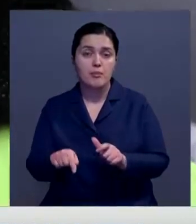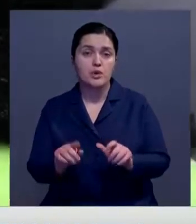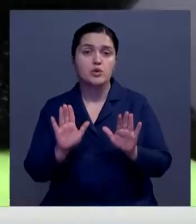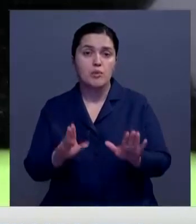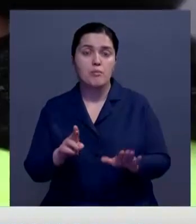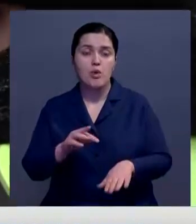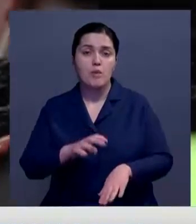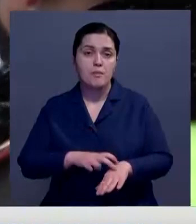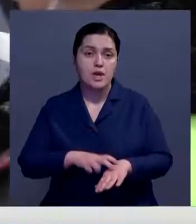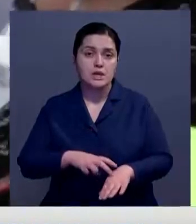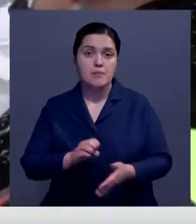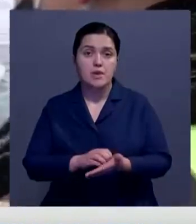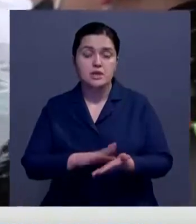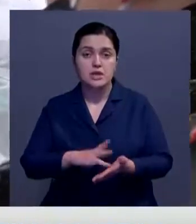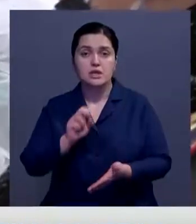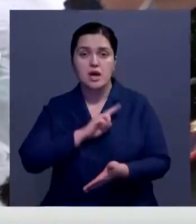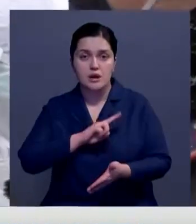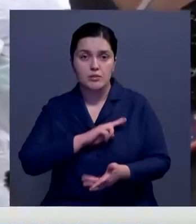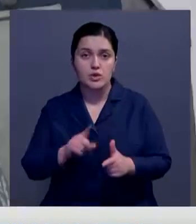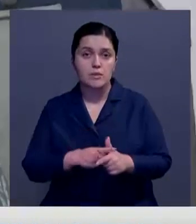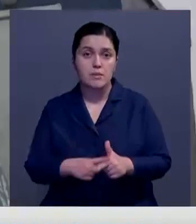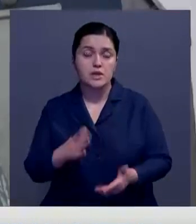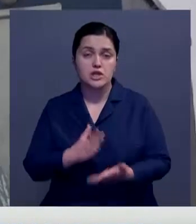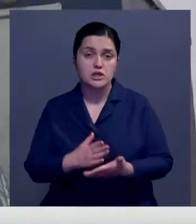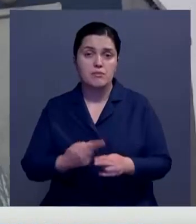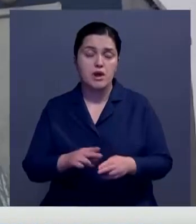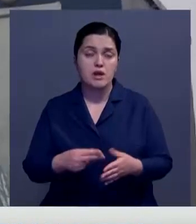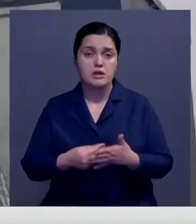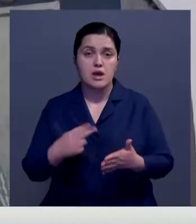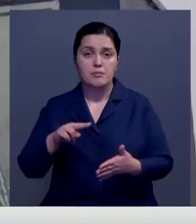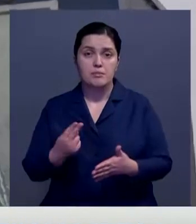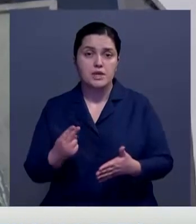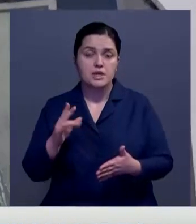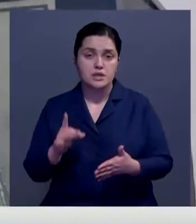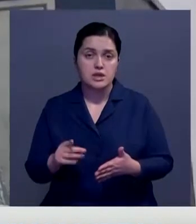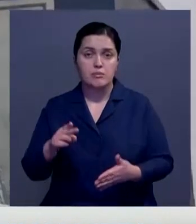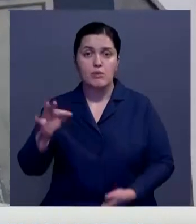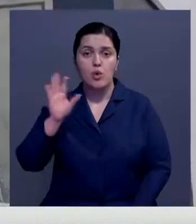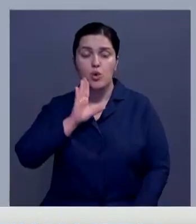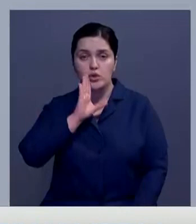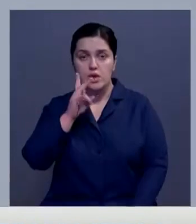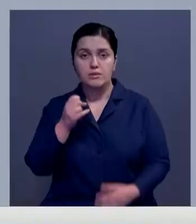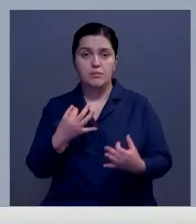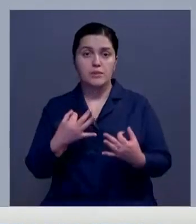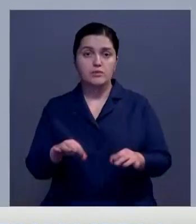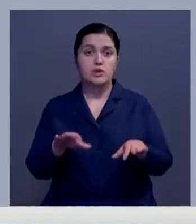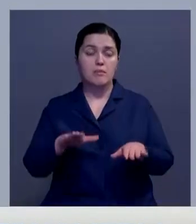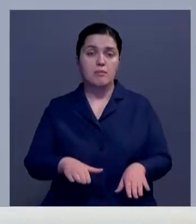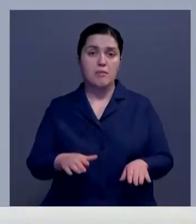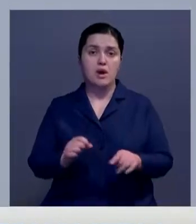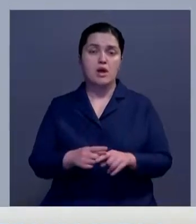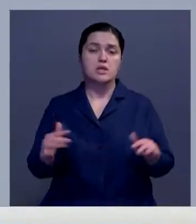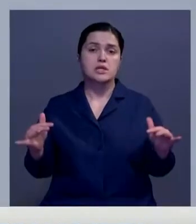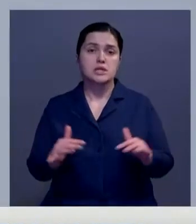только по медуказаниям, на работу, либо при наличии справки ПЦР-тест. По утрам на пропускных